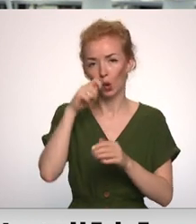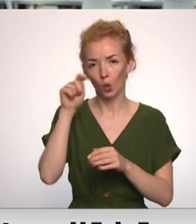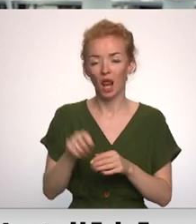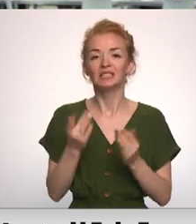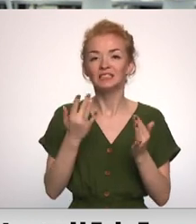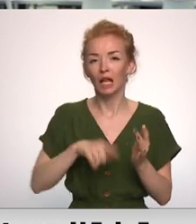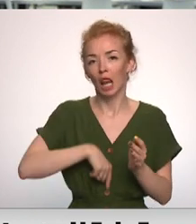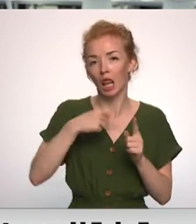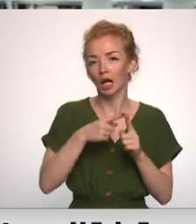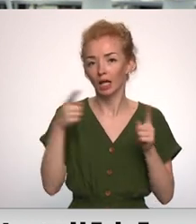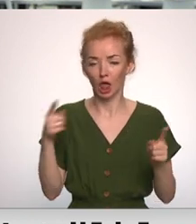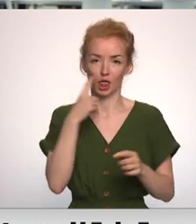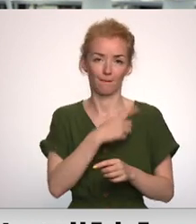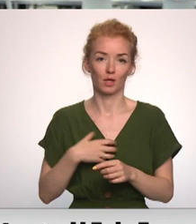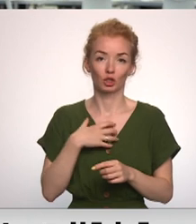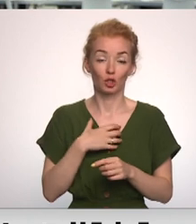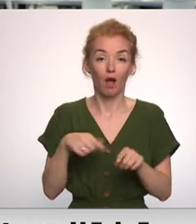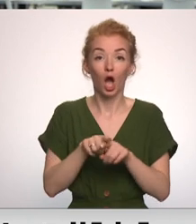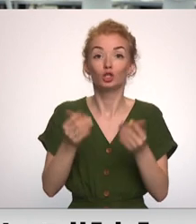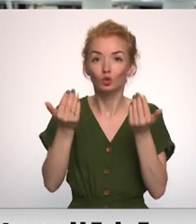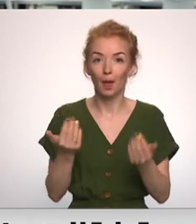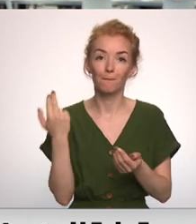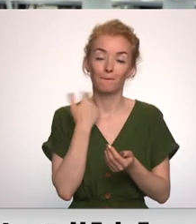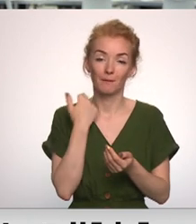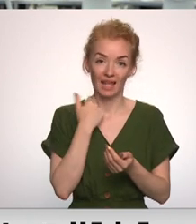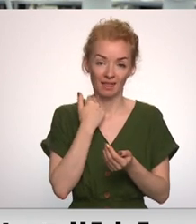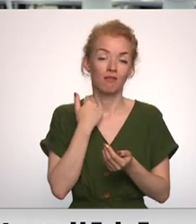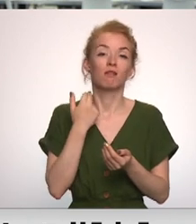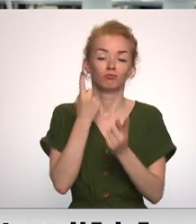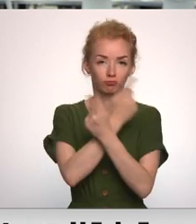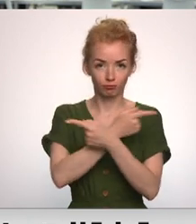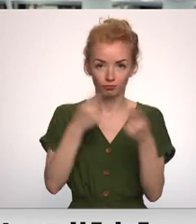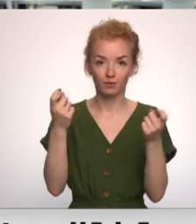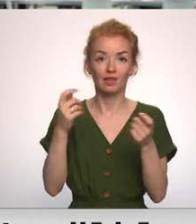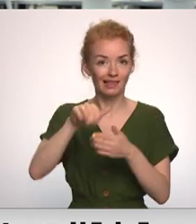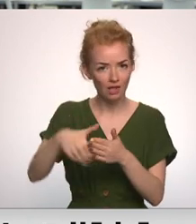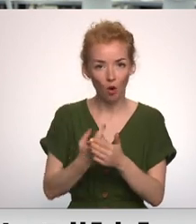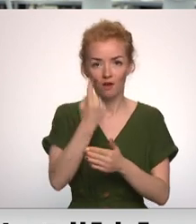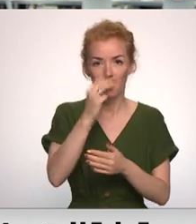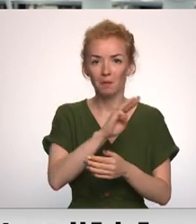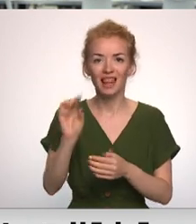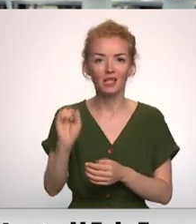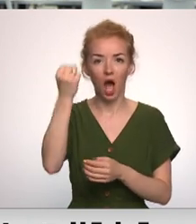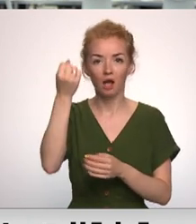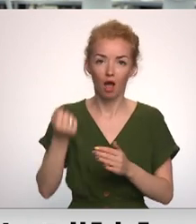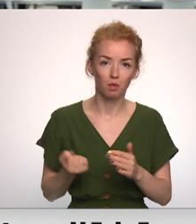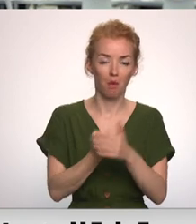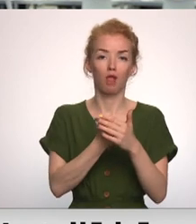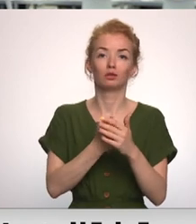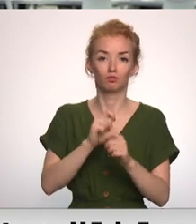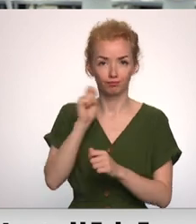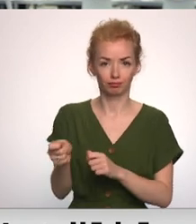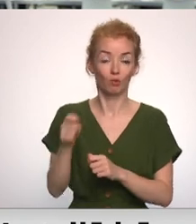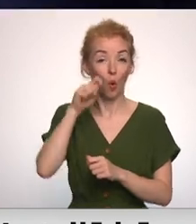cik būs nepieciešams. Sat citu šodien arī Briti paziņoja par jaunu viena miljarda atbalsta piešķiršanu Ukrainai.